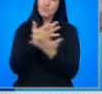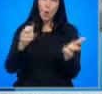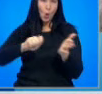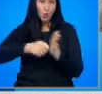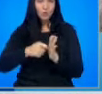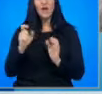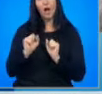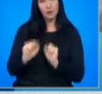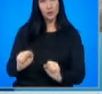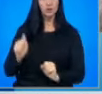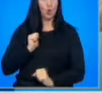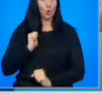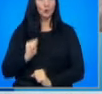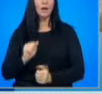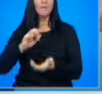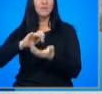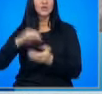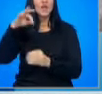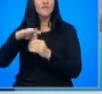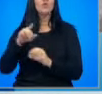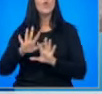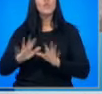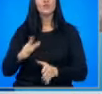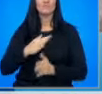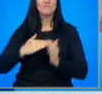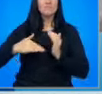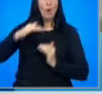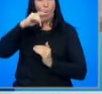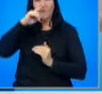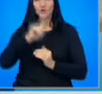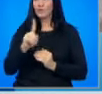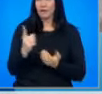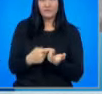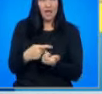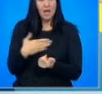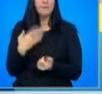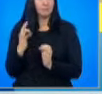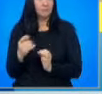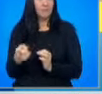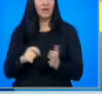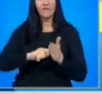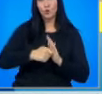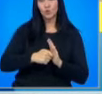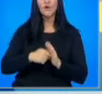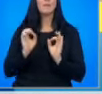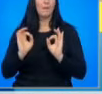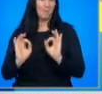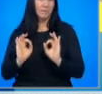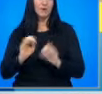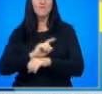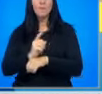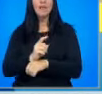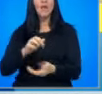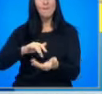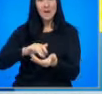гарантират сигурността на машинния вод, но нещо много важно, не всеки притежава тези ключове. Така, например, в момента машините,